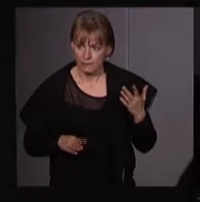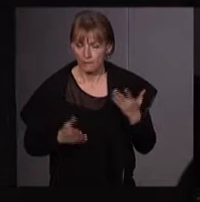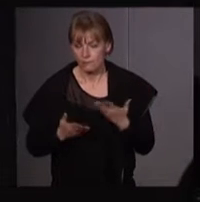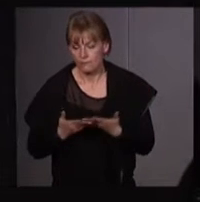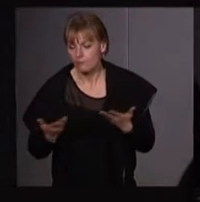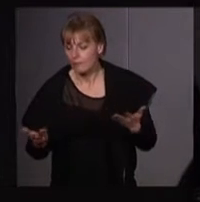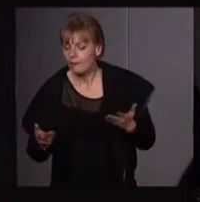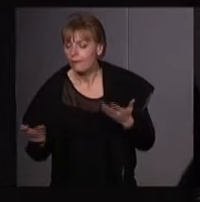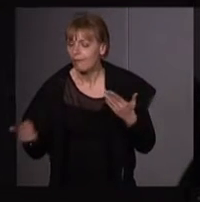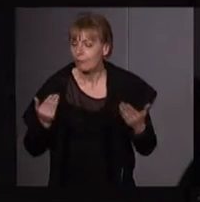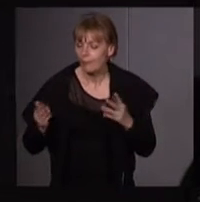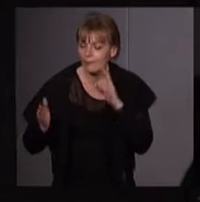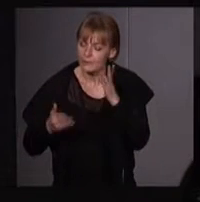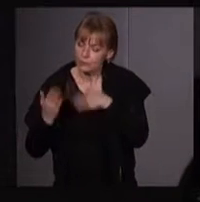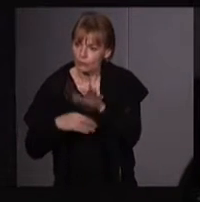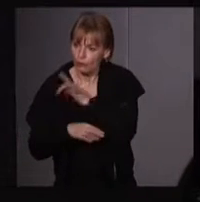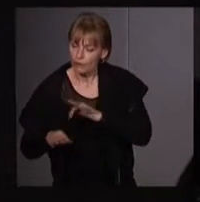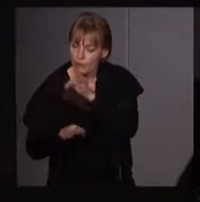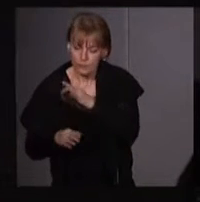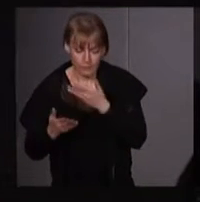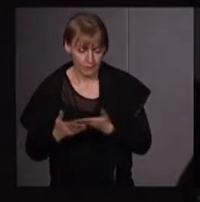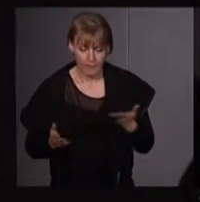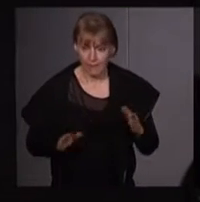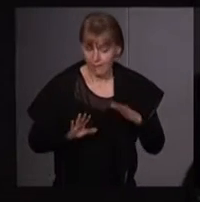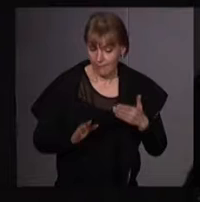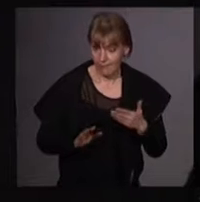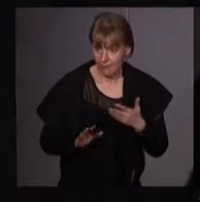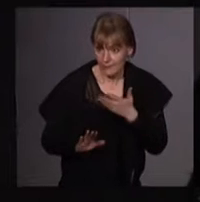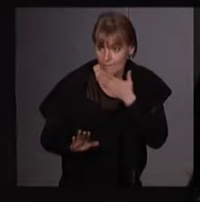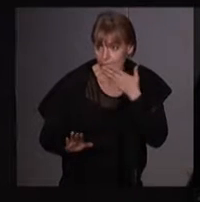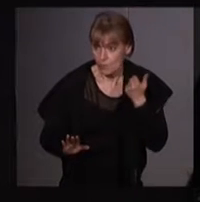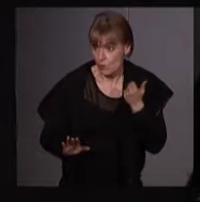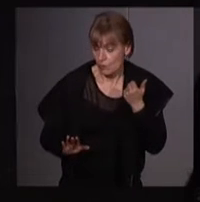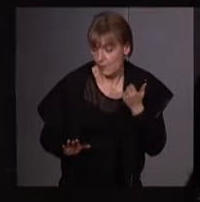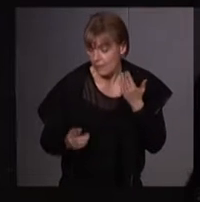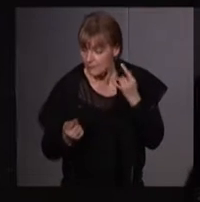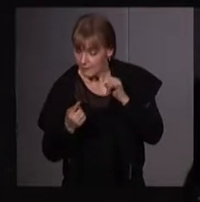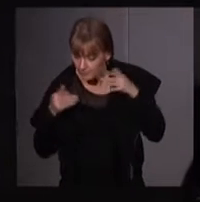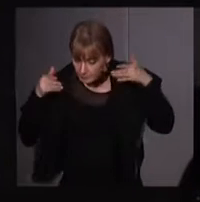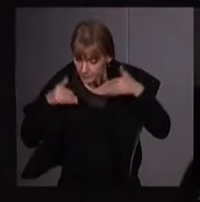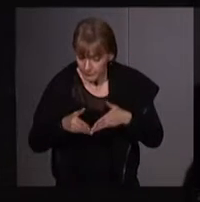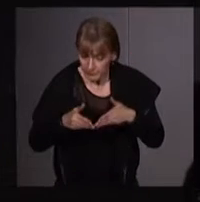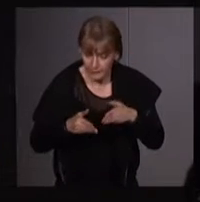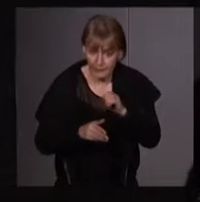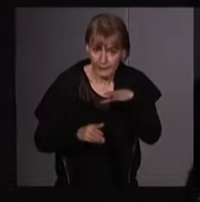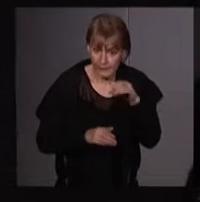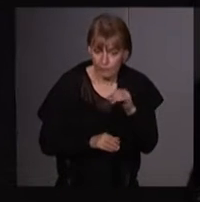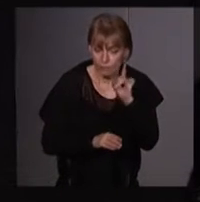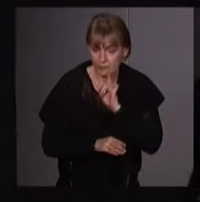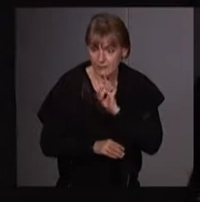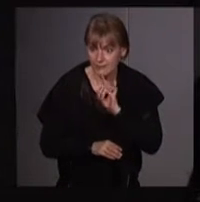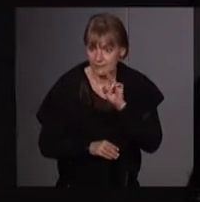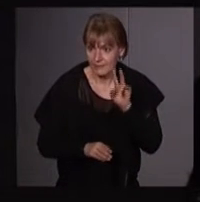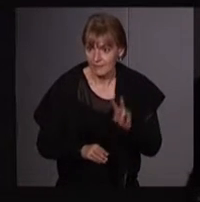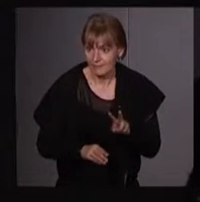contrairement à ce qu'on fait peut-être d'habitude en France, mais la meilleure des façons de rentrer dans l'écoféminisme, c'était d'abord de parler de ce dont il s